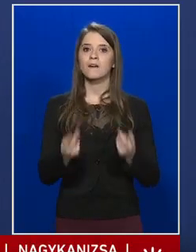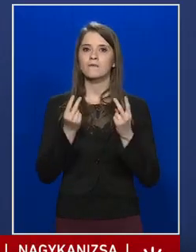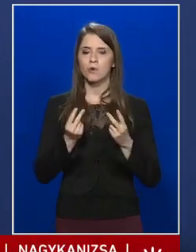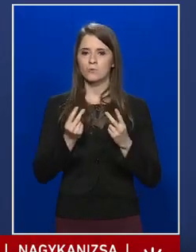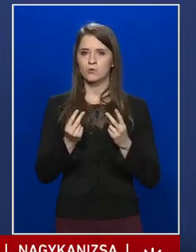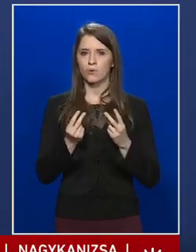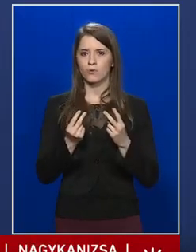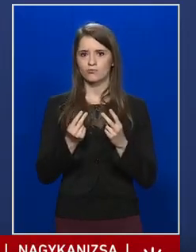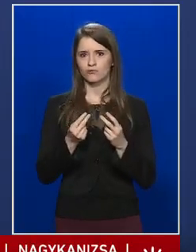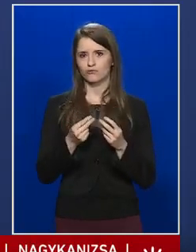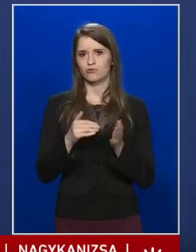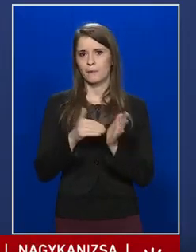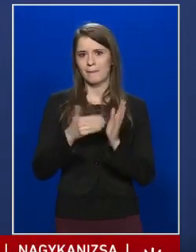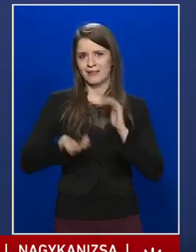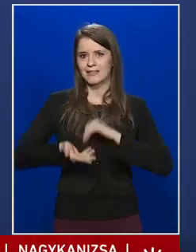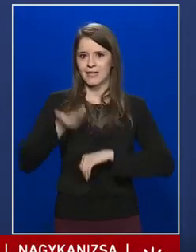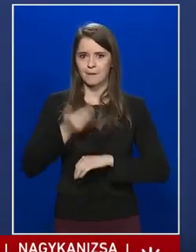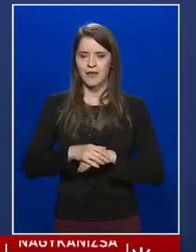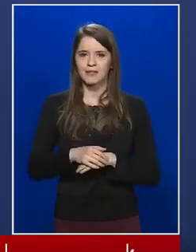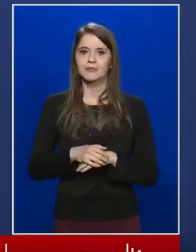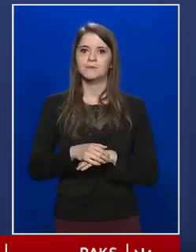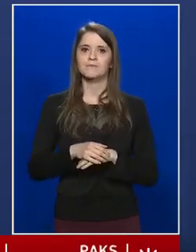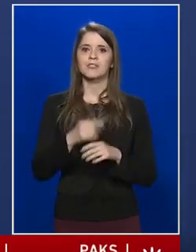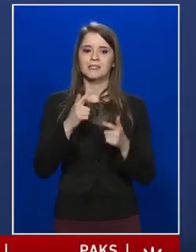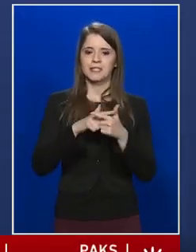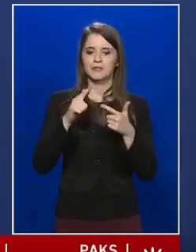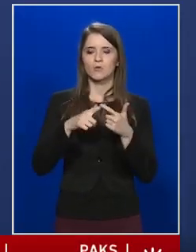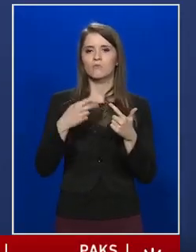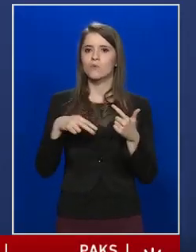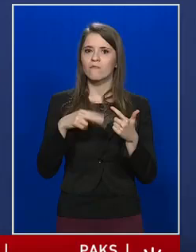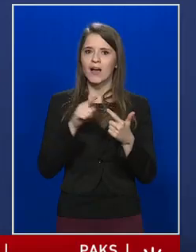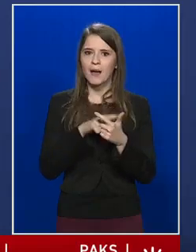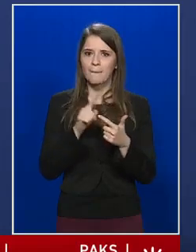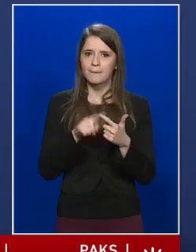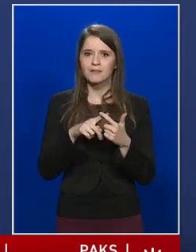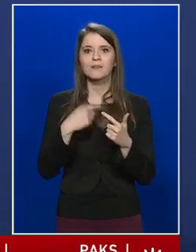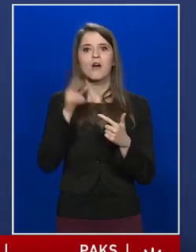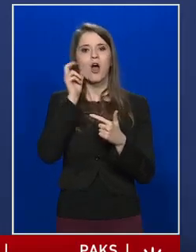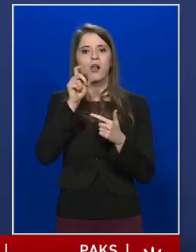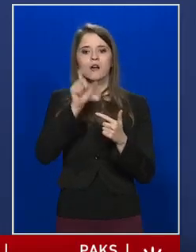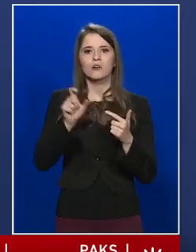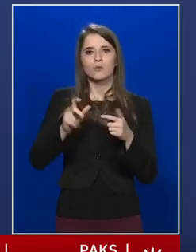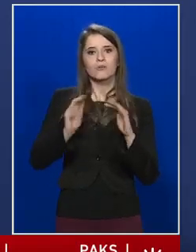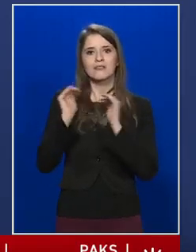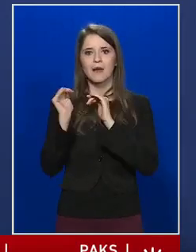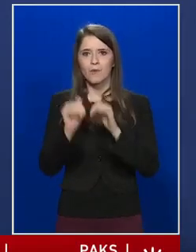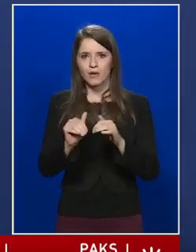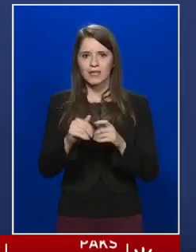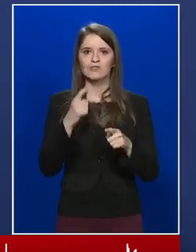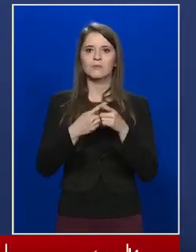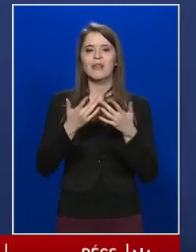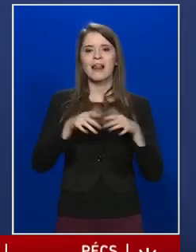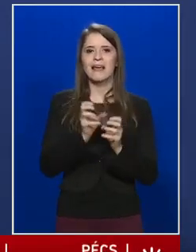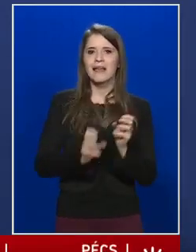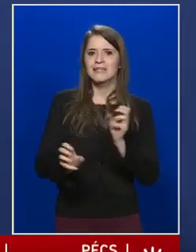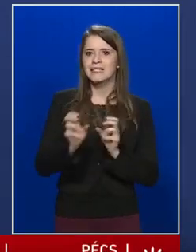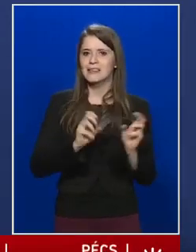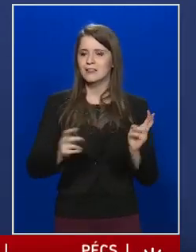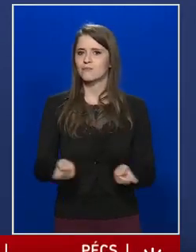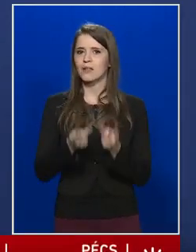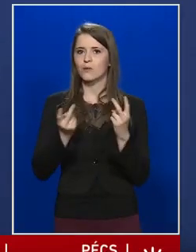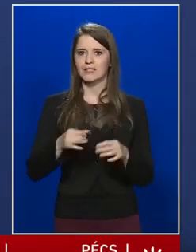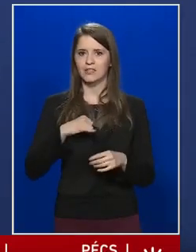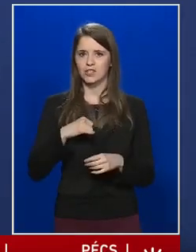emellett felhívni a figyelmet két további, a hallgatók támogatása és elhelyezkedésének megkönnyítése